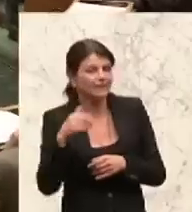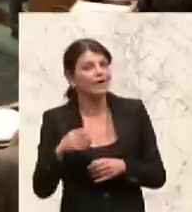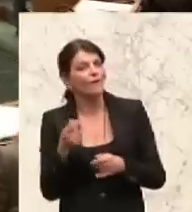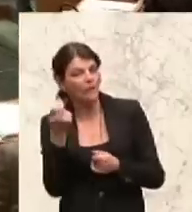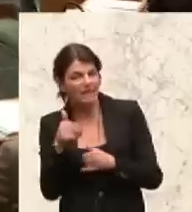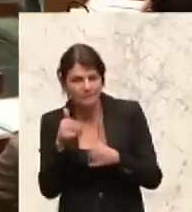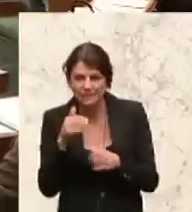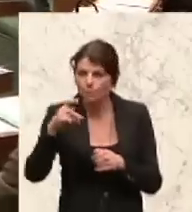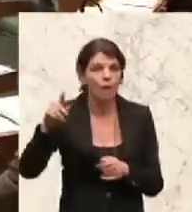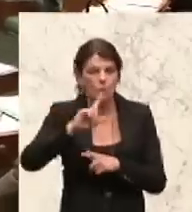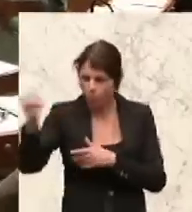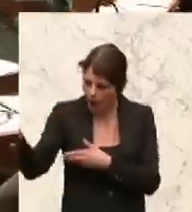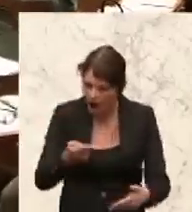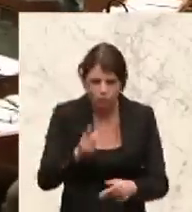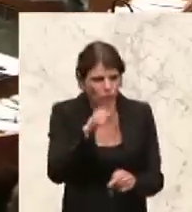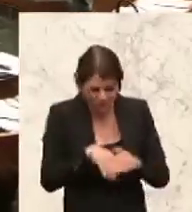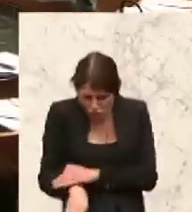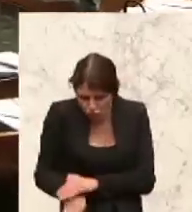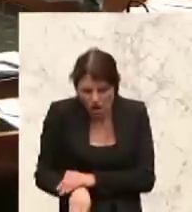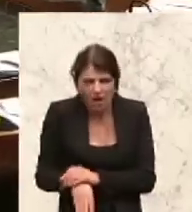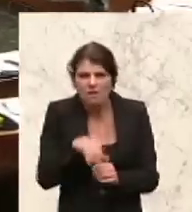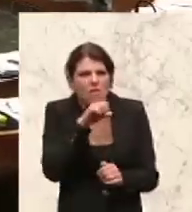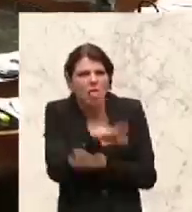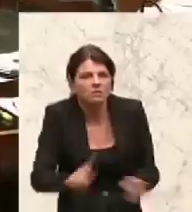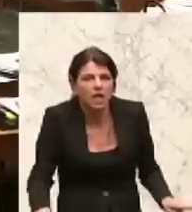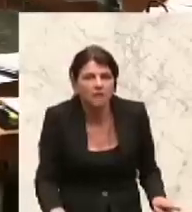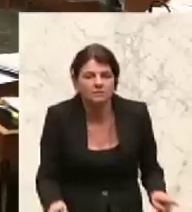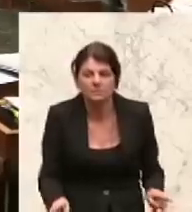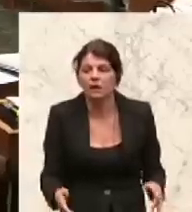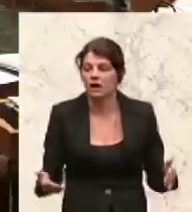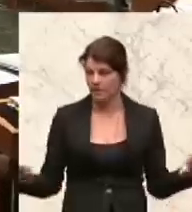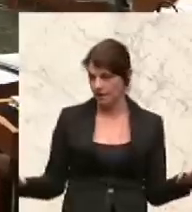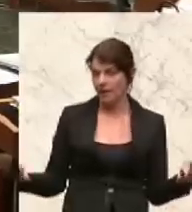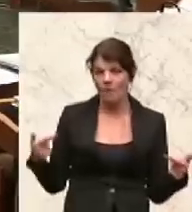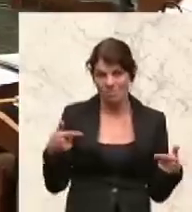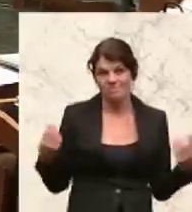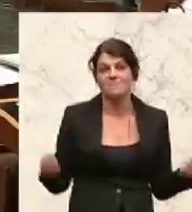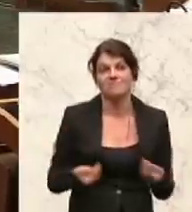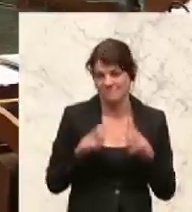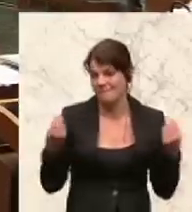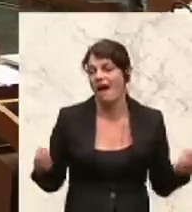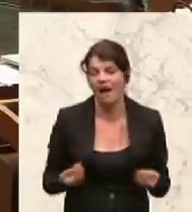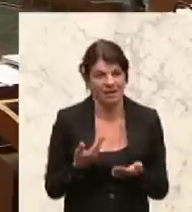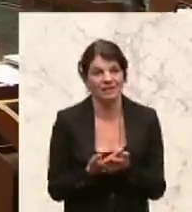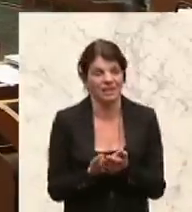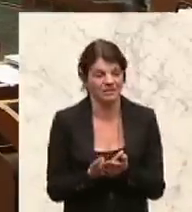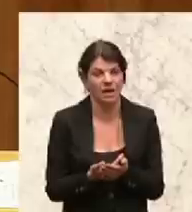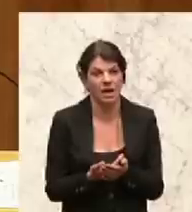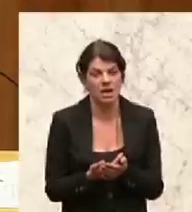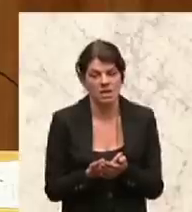nichts, es soll ja nichts ausgesagt werden. Und das macht die Sache, das macht die Sache nur umso verdächtiger.